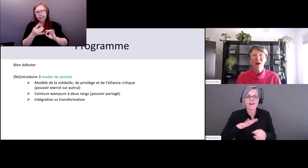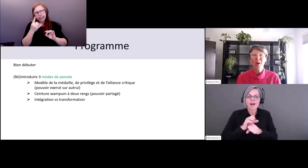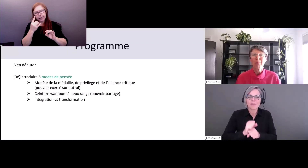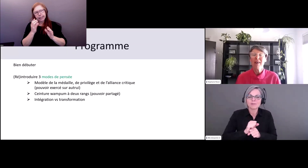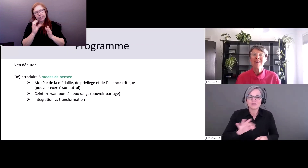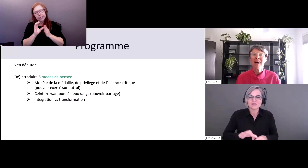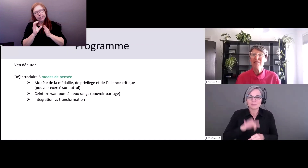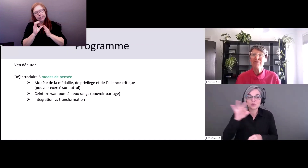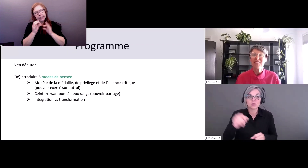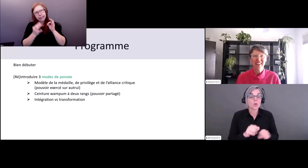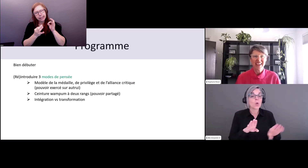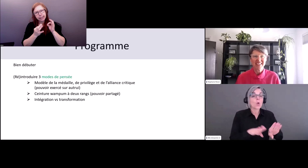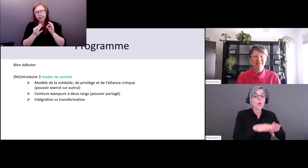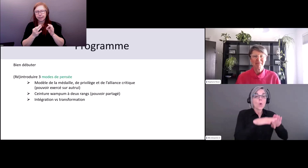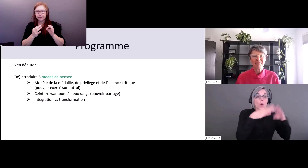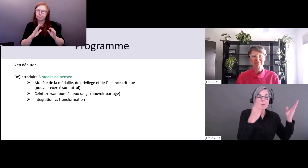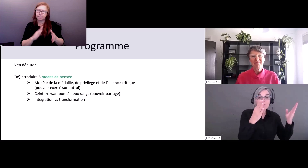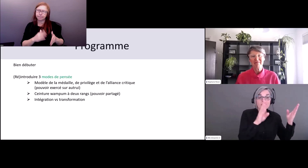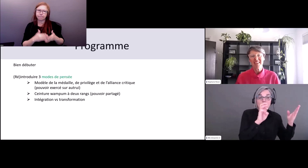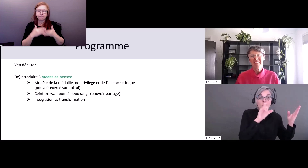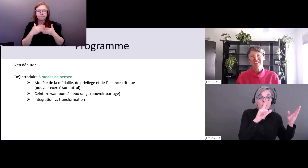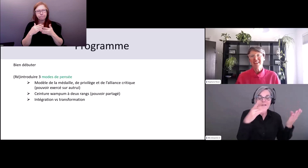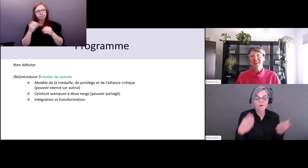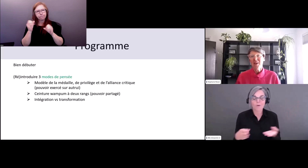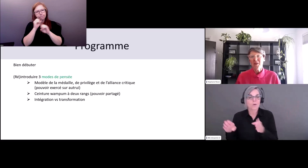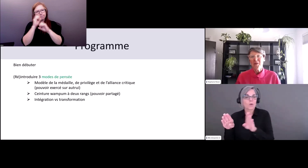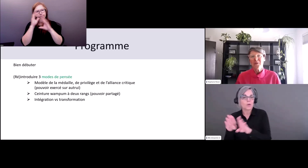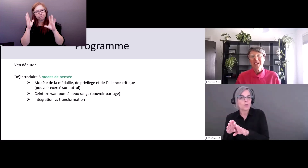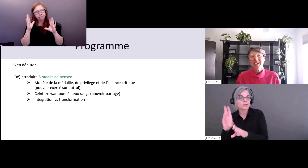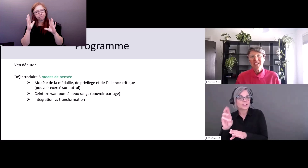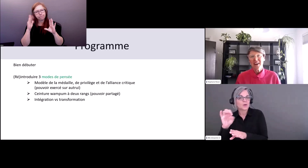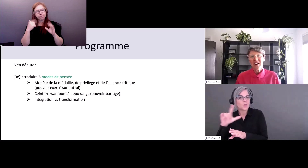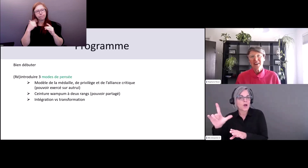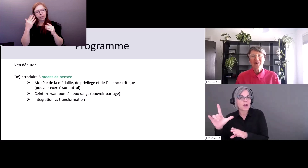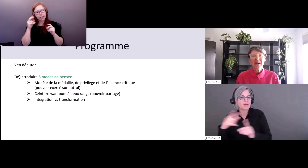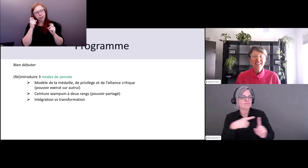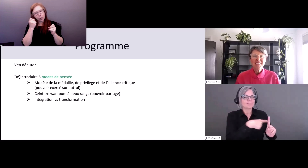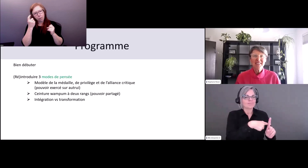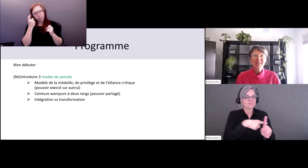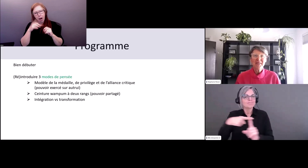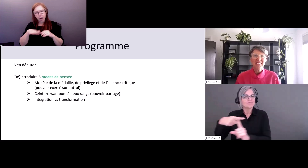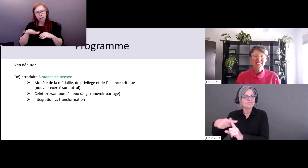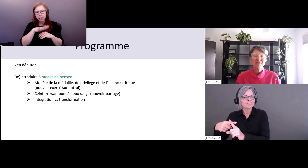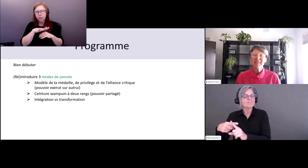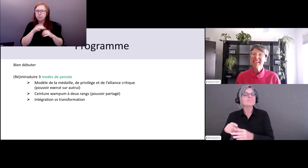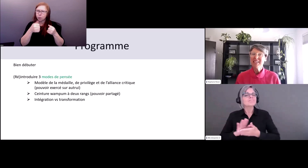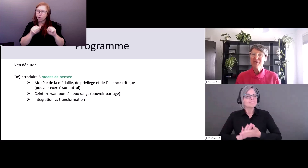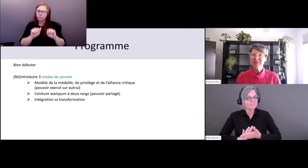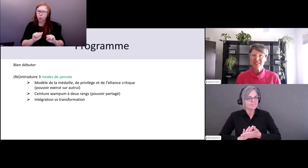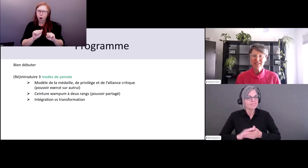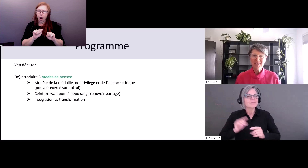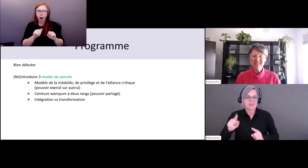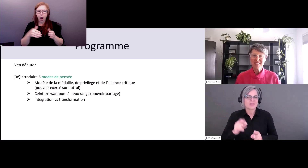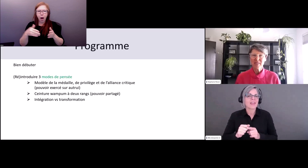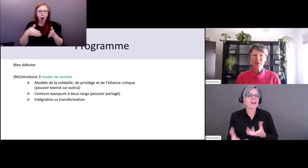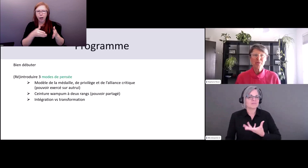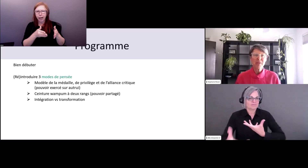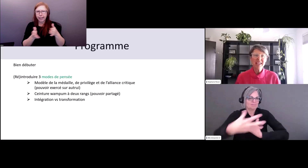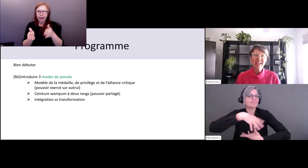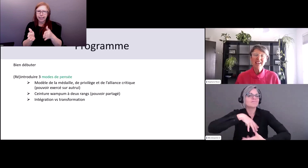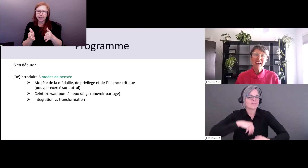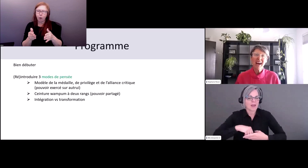mentales qu'on doit faire, c'est-à-dire comment bien débuter, comment bien conclure ?